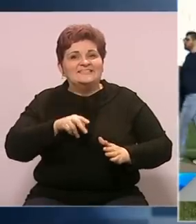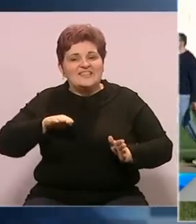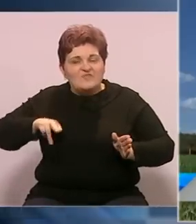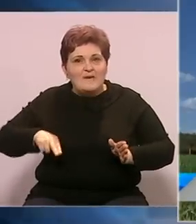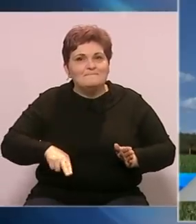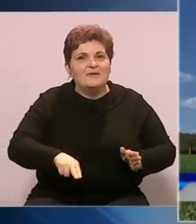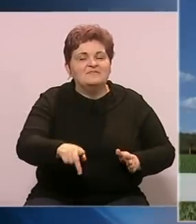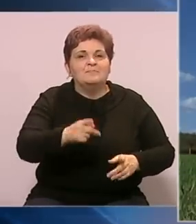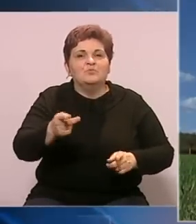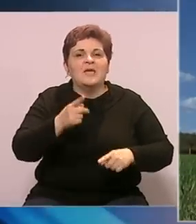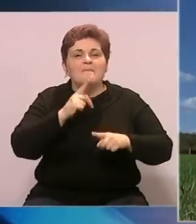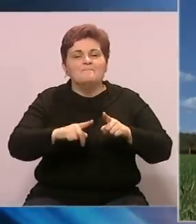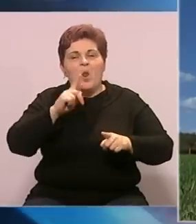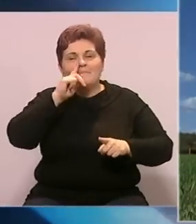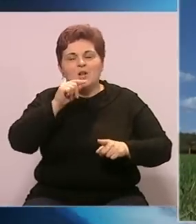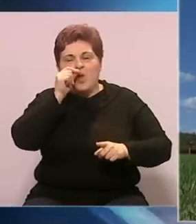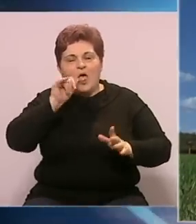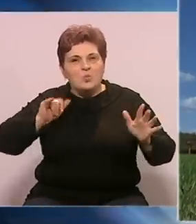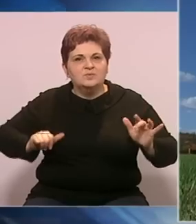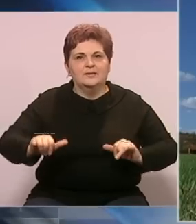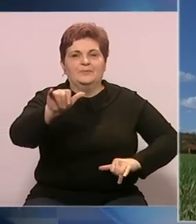preveze pola miliona putnika.